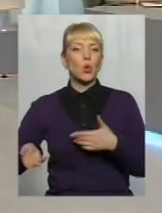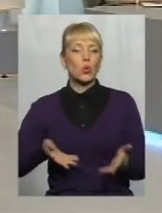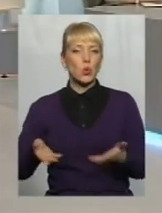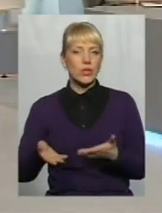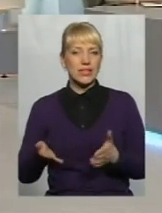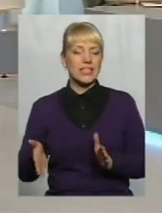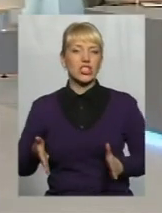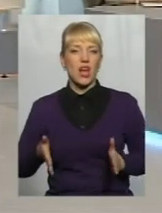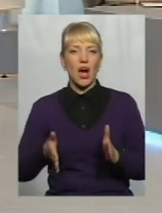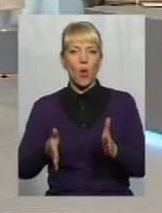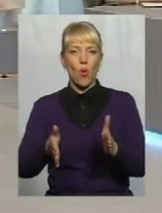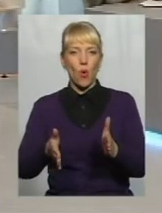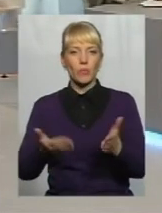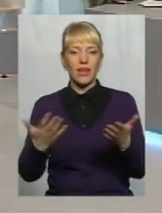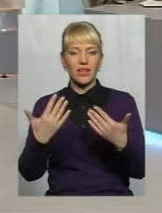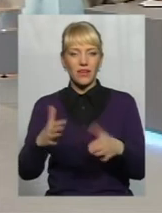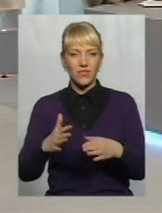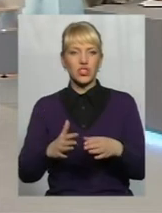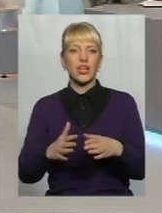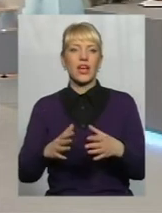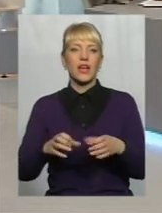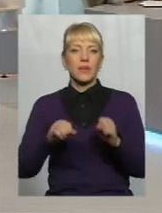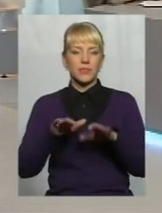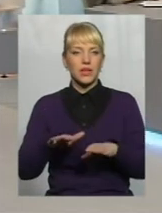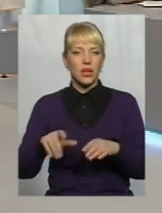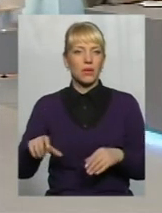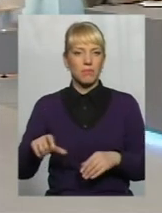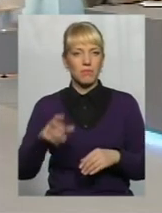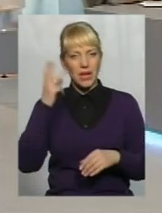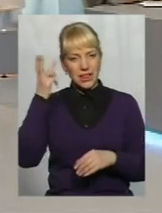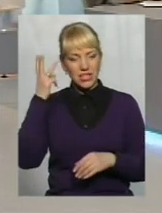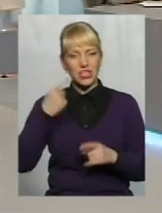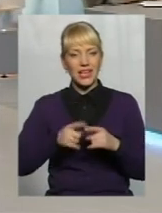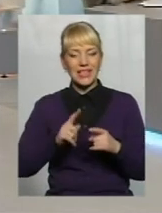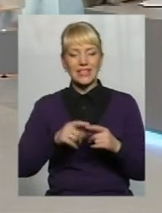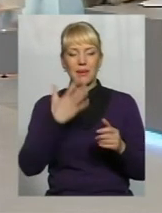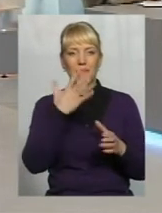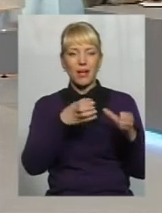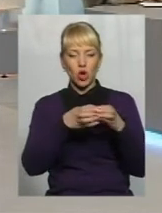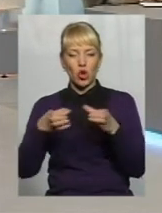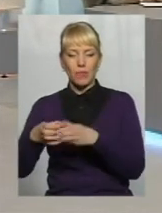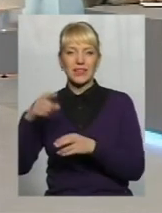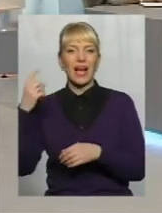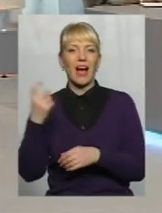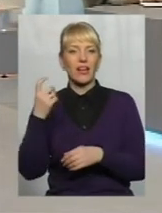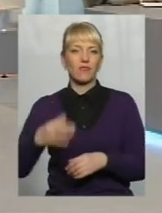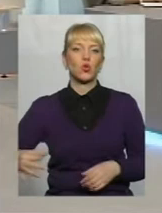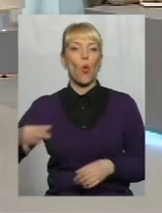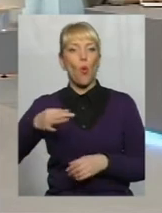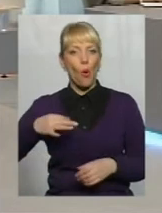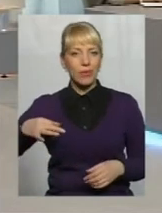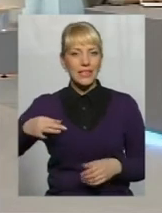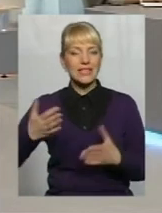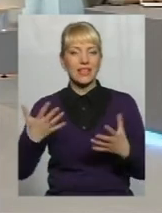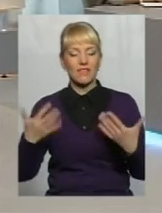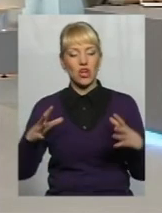шляхом, який вже подолала Хмельниччина і ті громади, 5 громад Харківської області, які